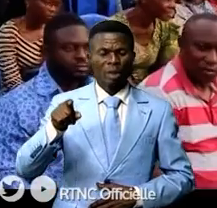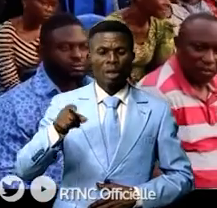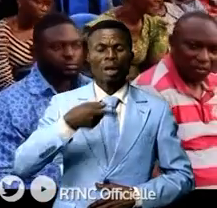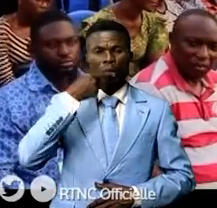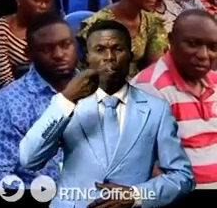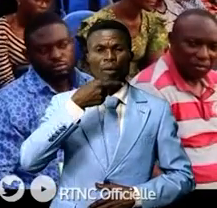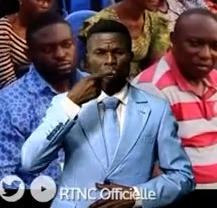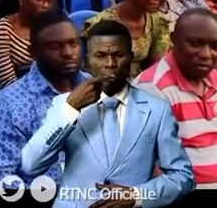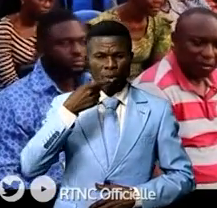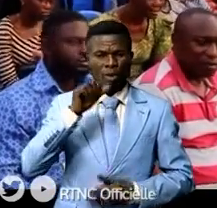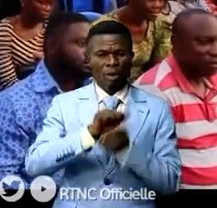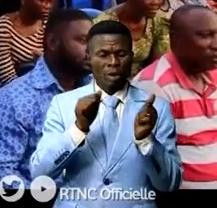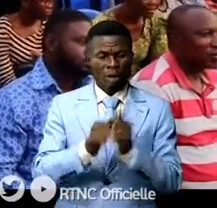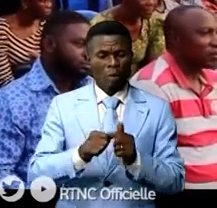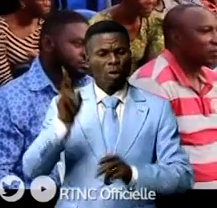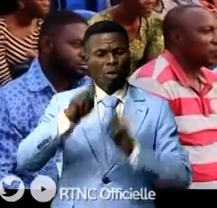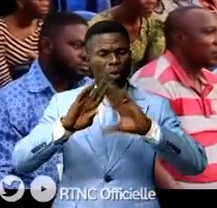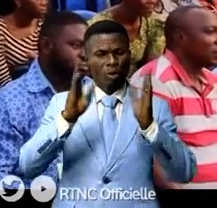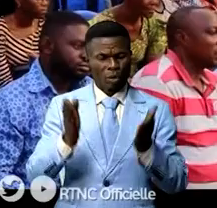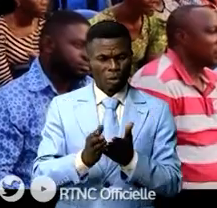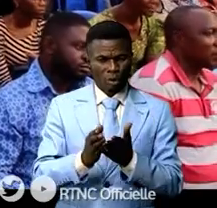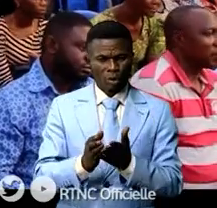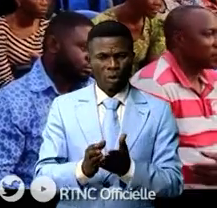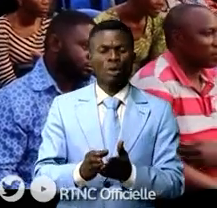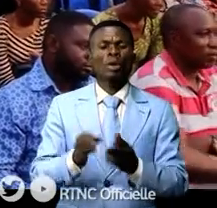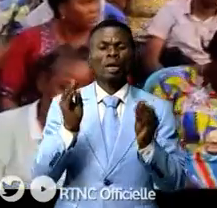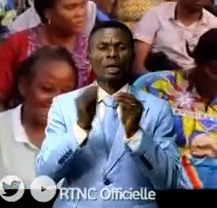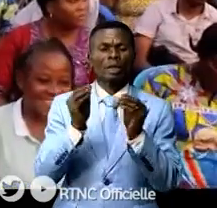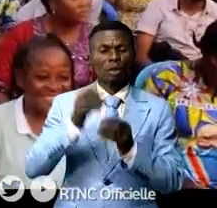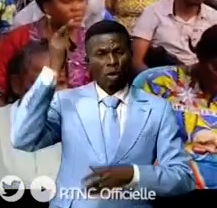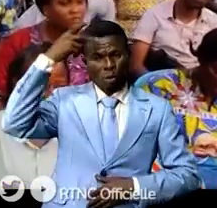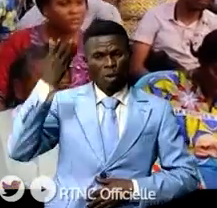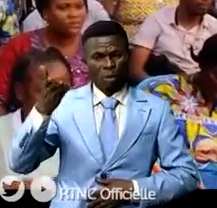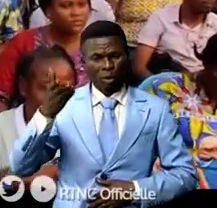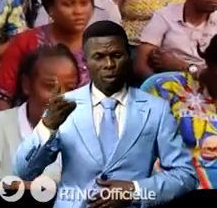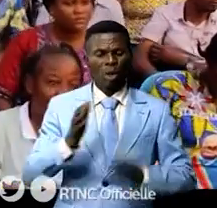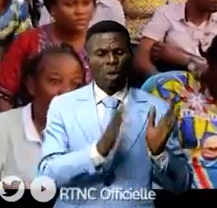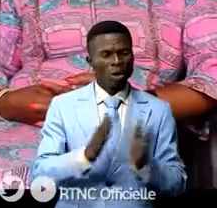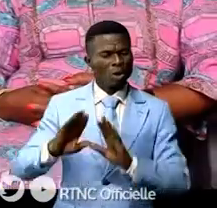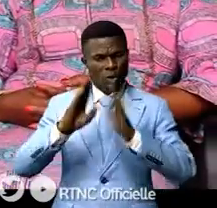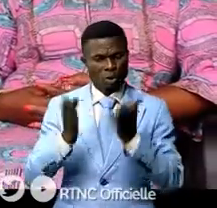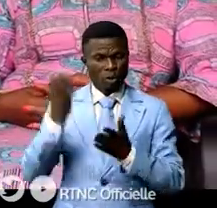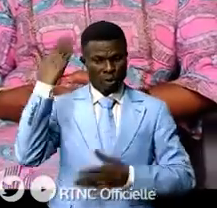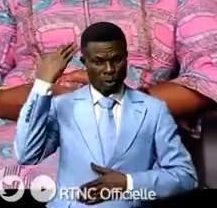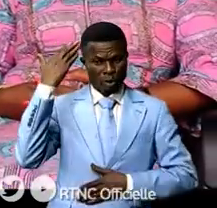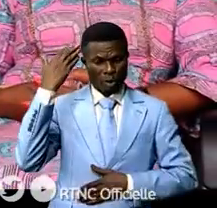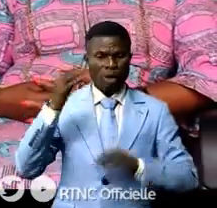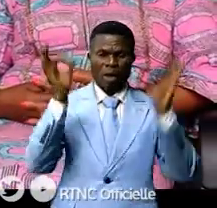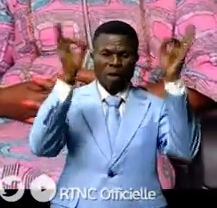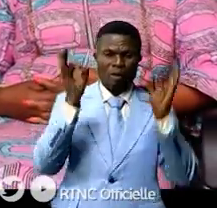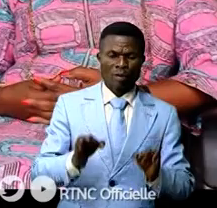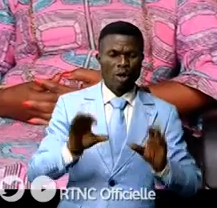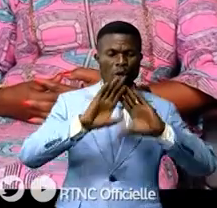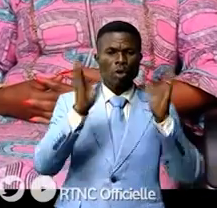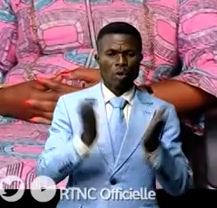galvanisé les cadres et combattants au cours de cette matinée politique. Pour Ogissin Kabouya les aménagements observés dernièrement dans les fédérations et